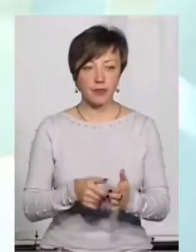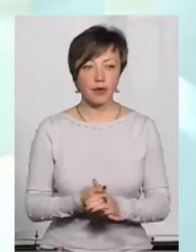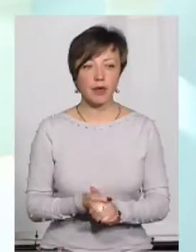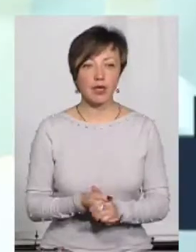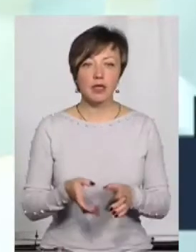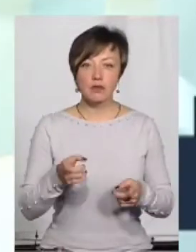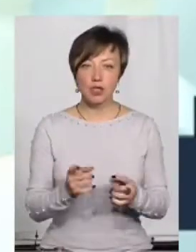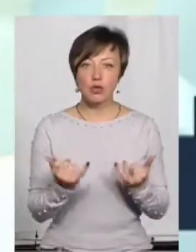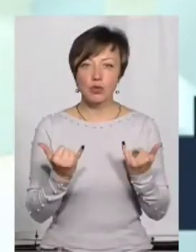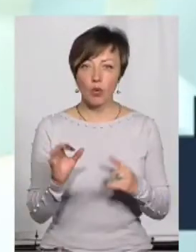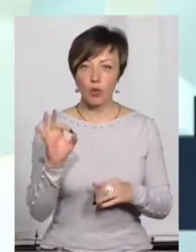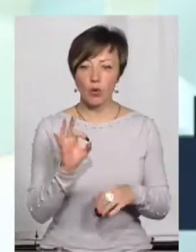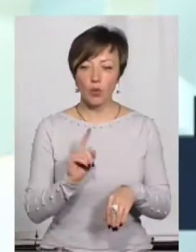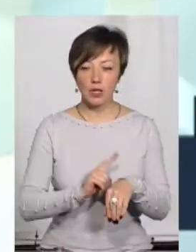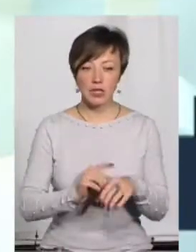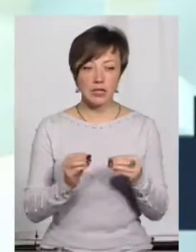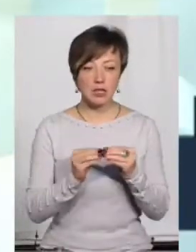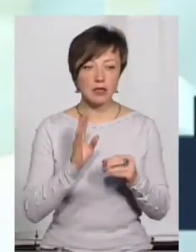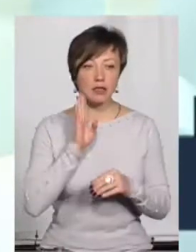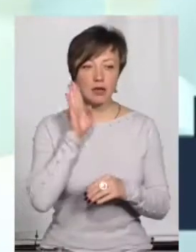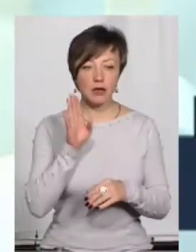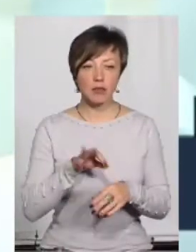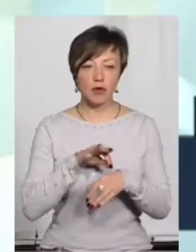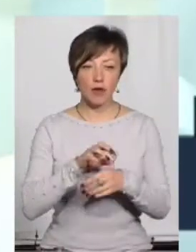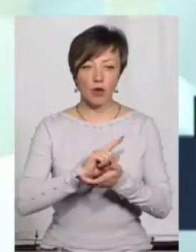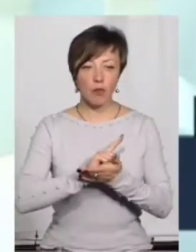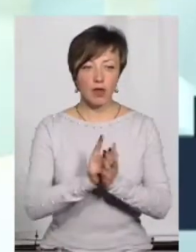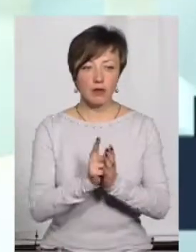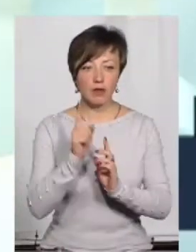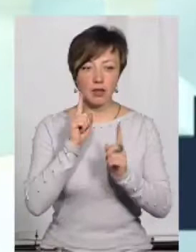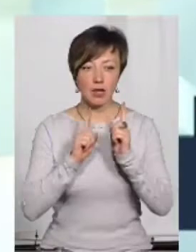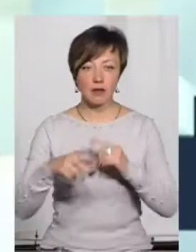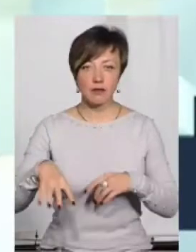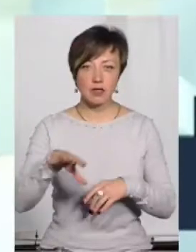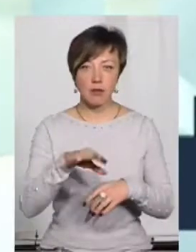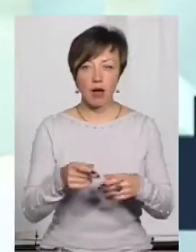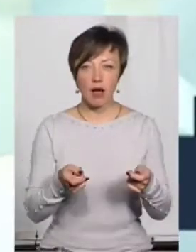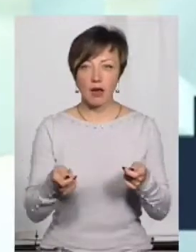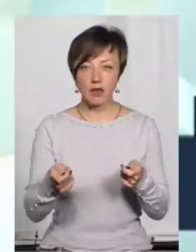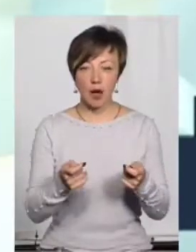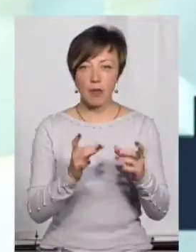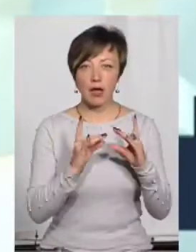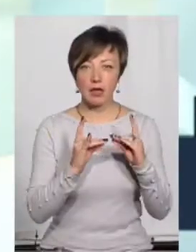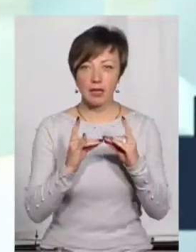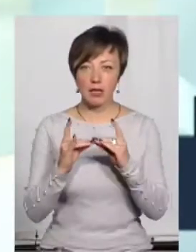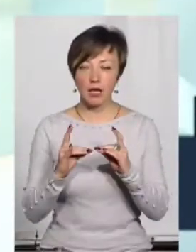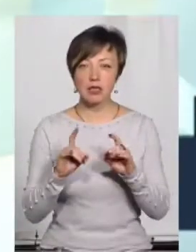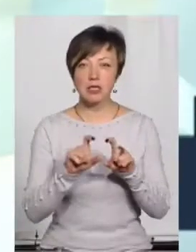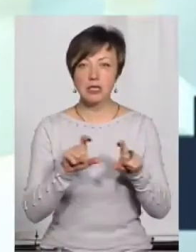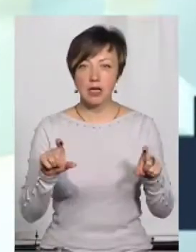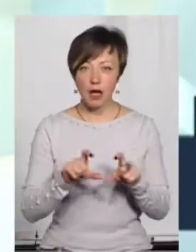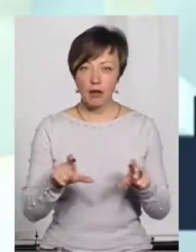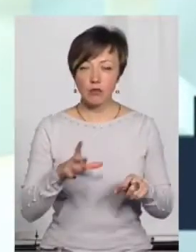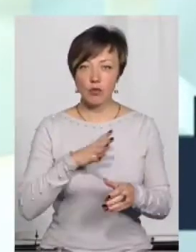буквально сьогодні о 10-й ранку була проведена оперативна нарада зі всіма керівниками інтернатних заходів,